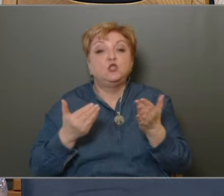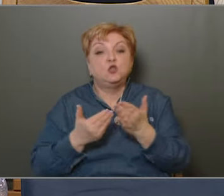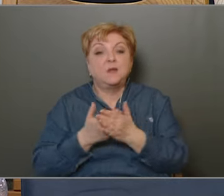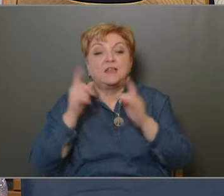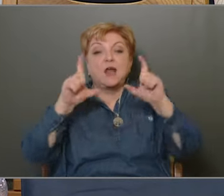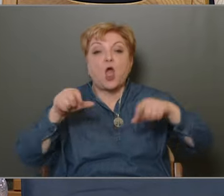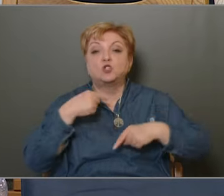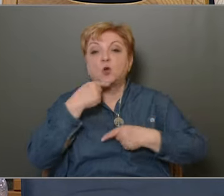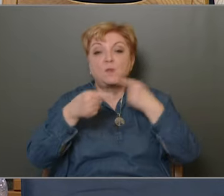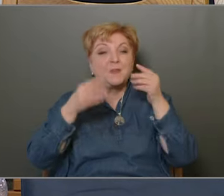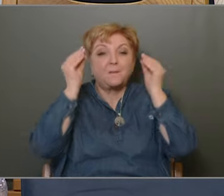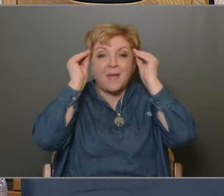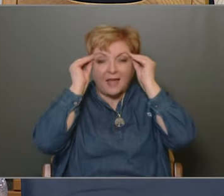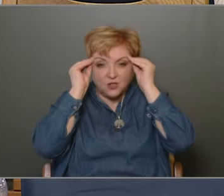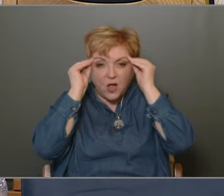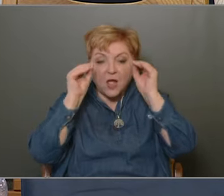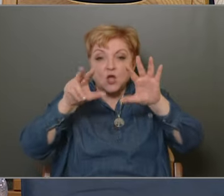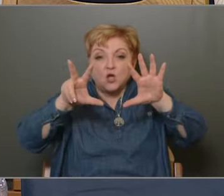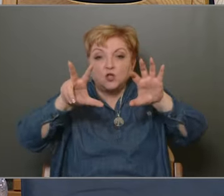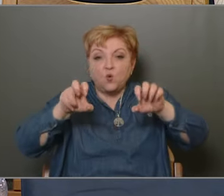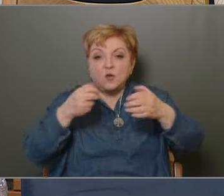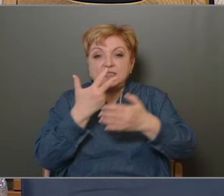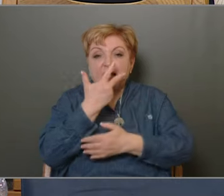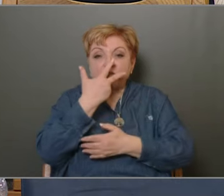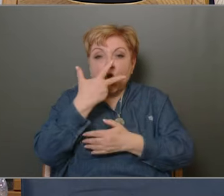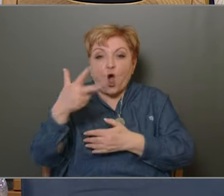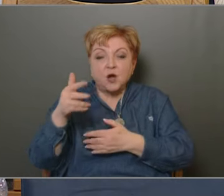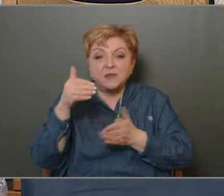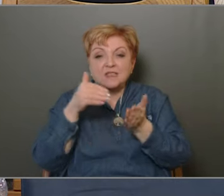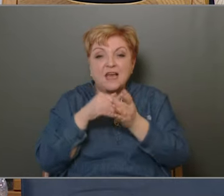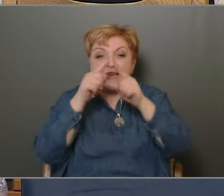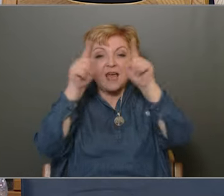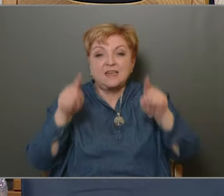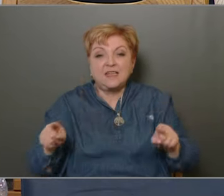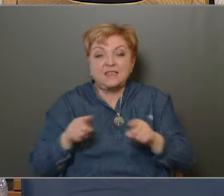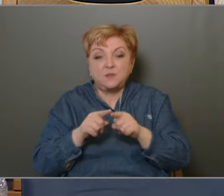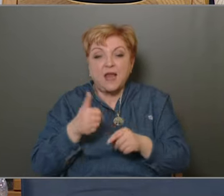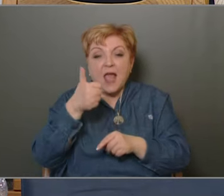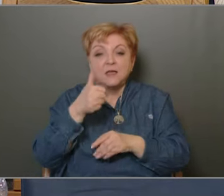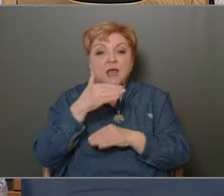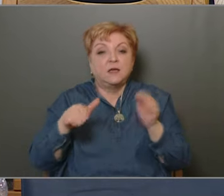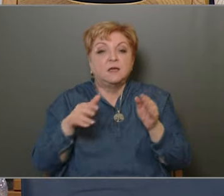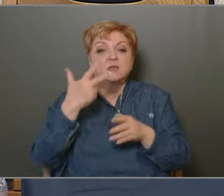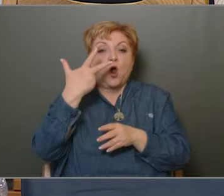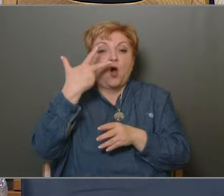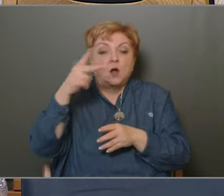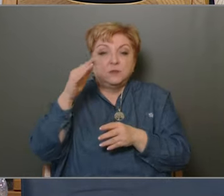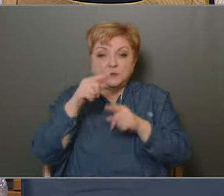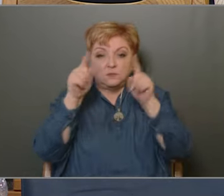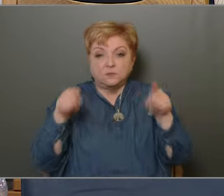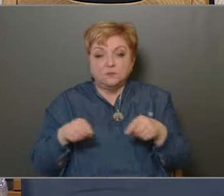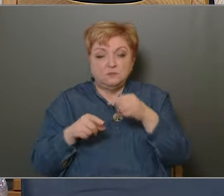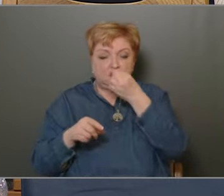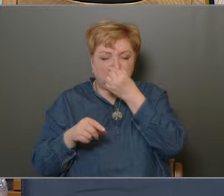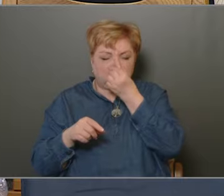lassan mondom, mindenki megértse. 830 ezer négyzetméterről 1,3 millió négyzetméterre